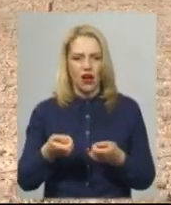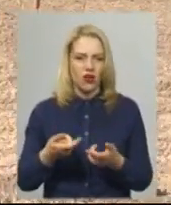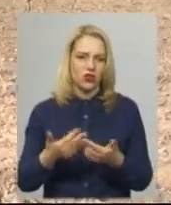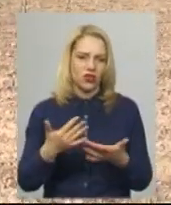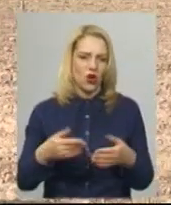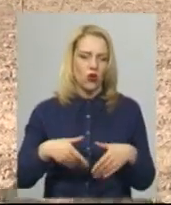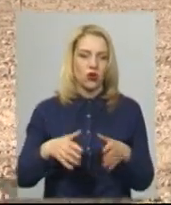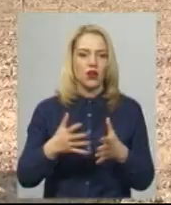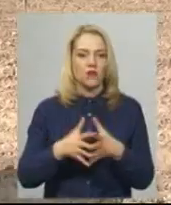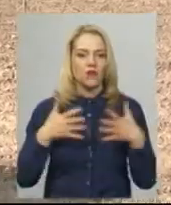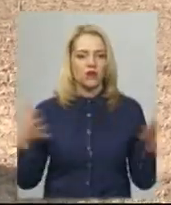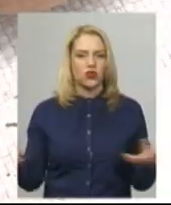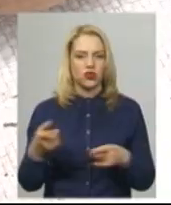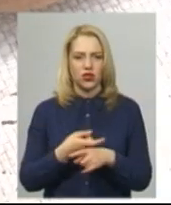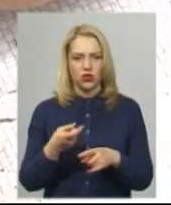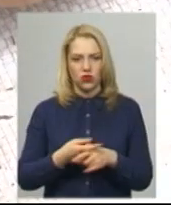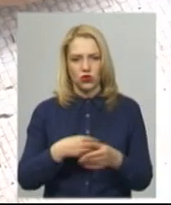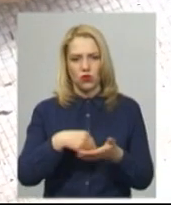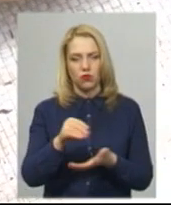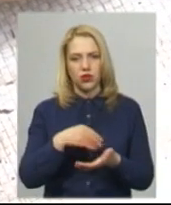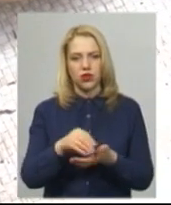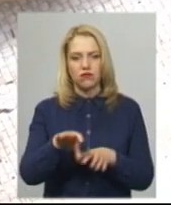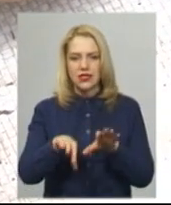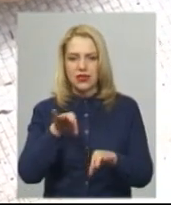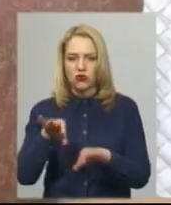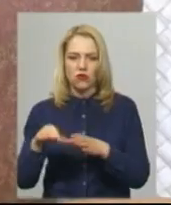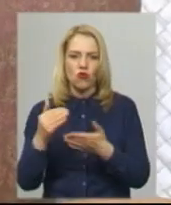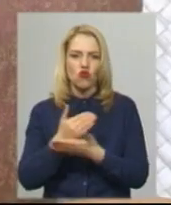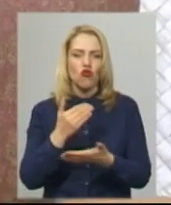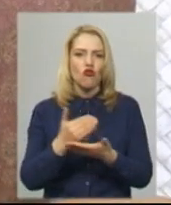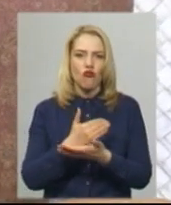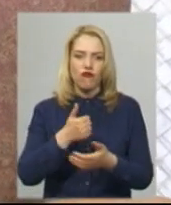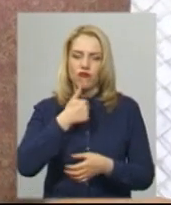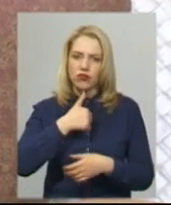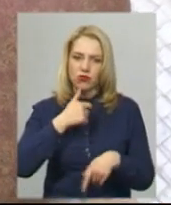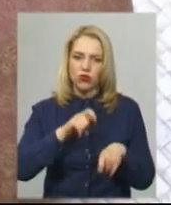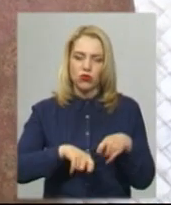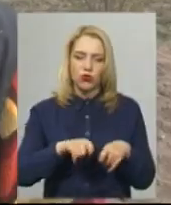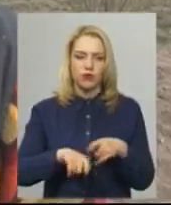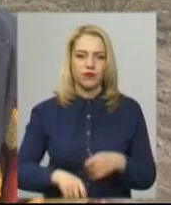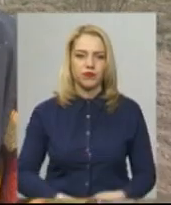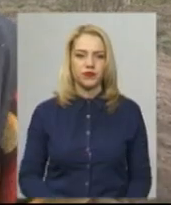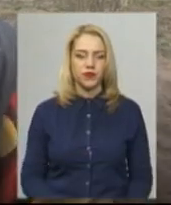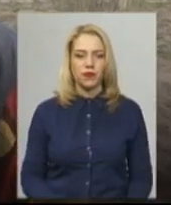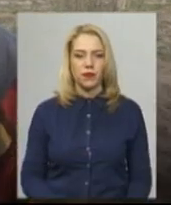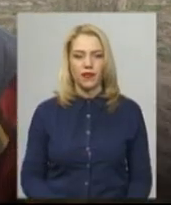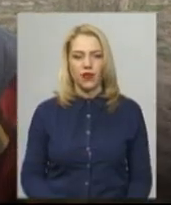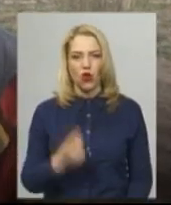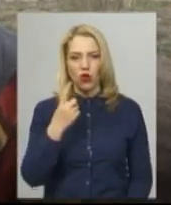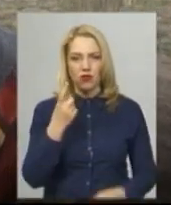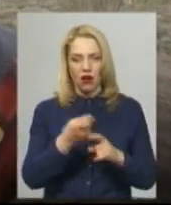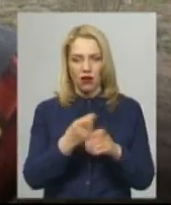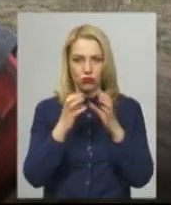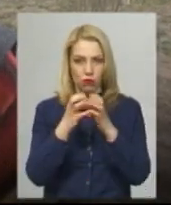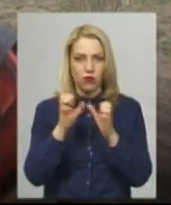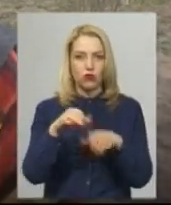Валентина вирощує картоплі, купує поштою в селекціонерів нові сорти, випробовує та експериментує на своїх ділянках. Одна картопля 100 гривень